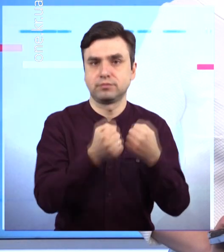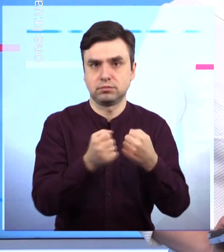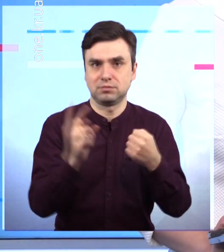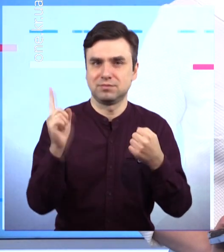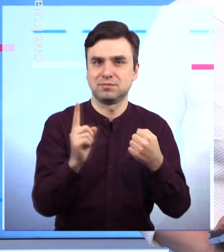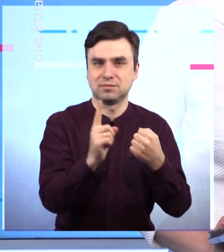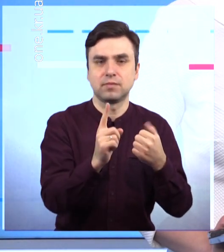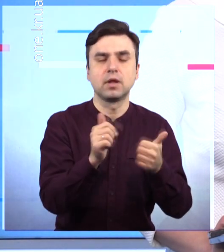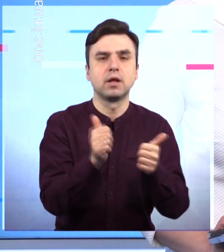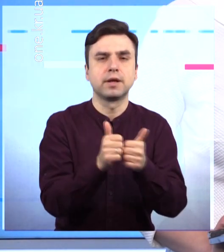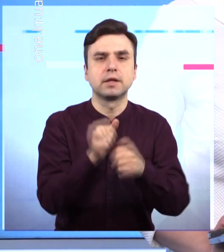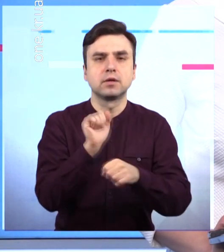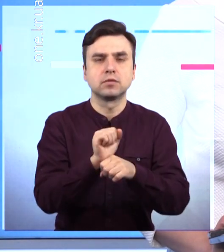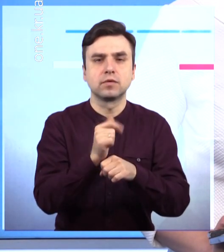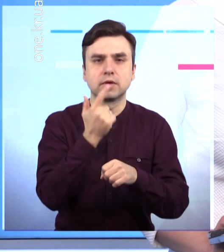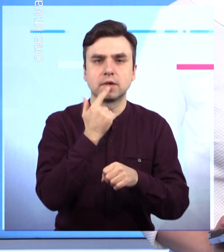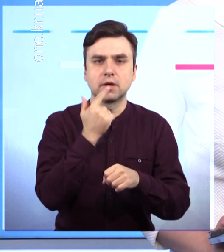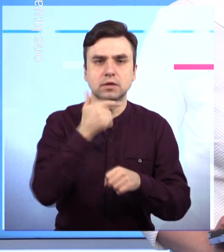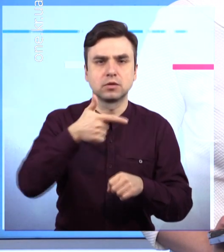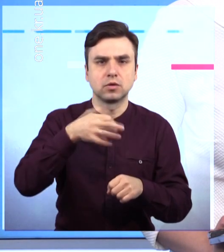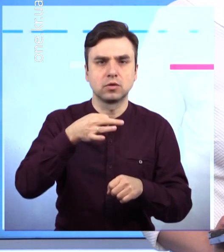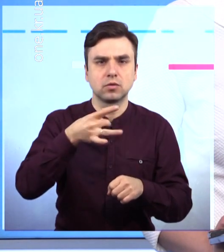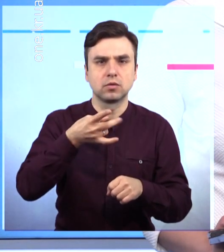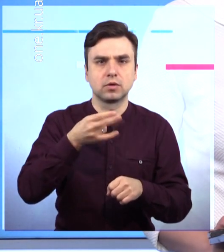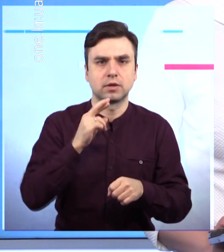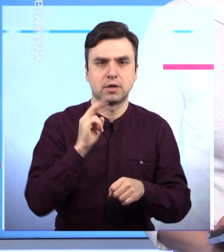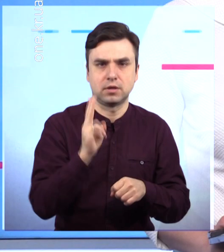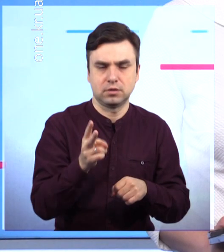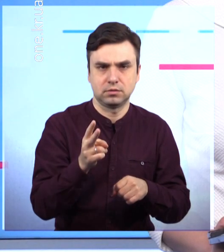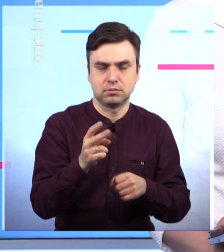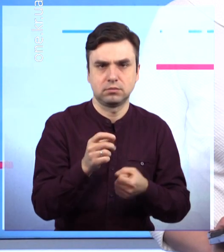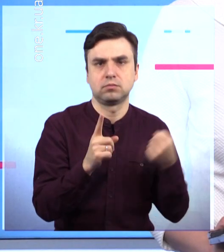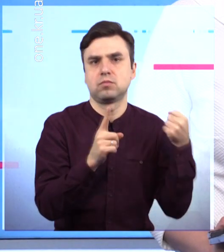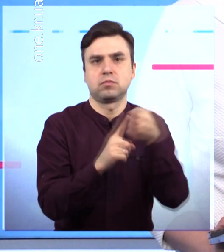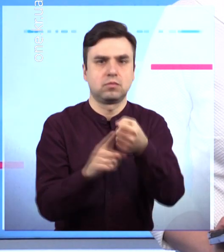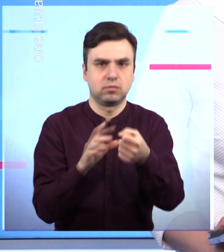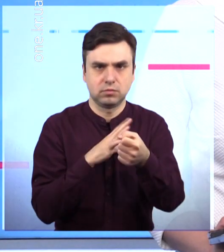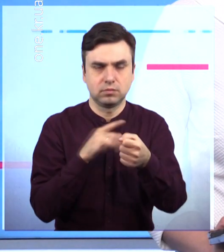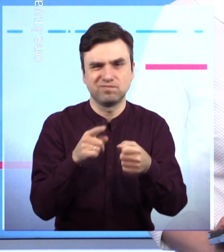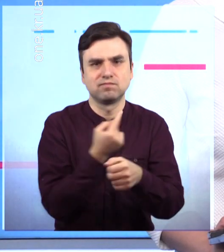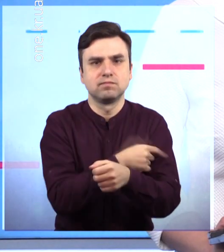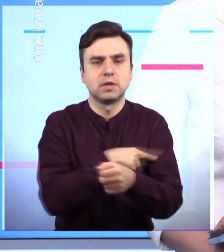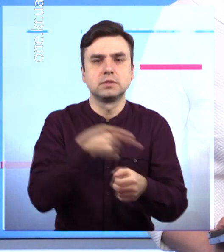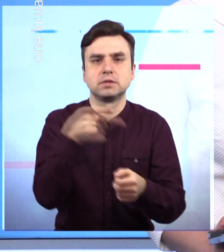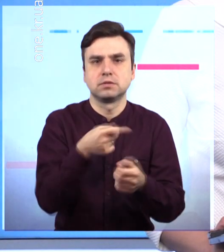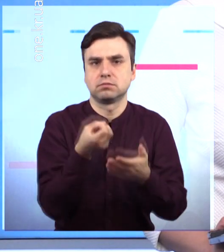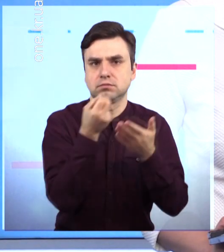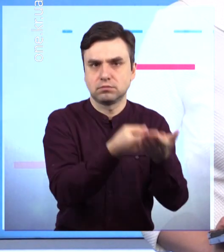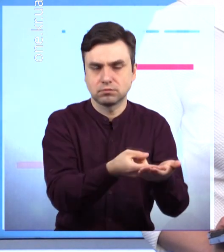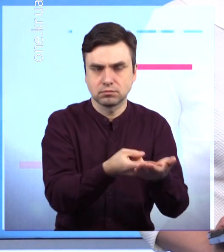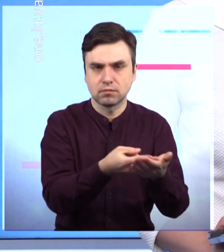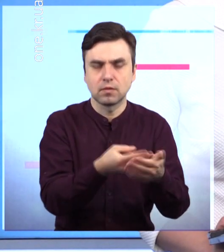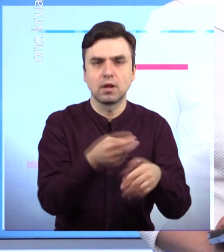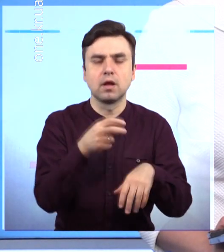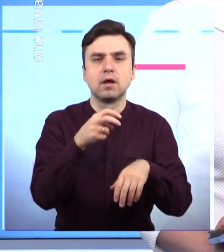Підколеса на пішохідному переході. 6 березня у Металургійному районі водій «Фольксвагену» збив чоловіка прямісінько на